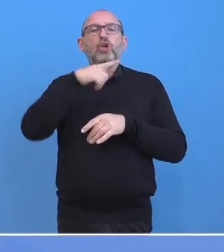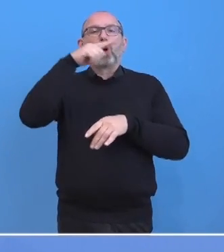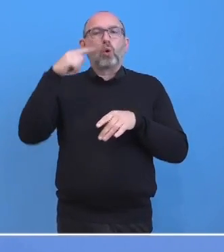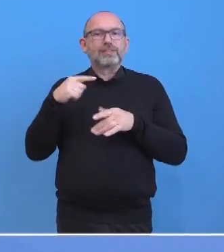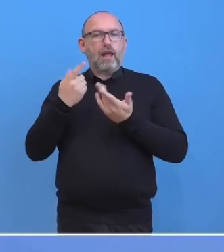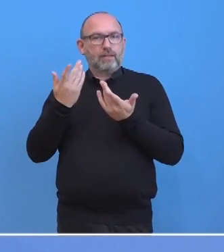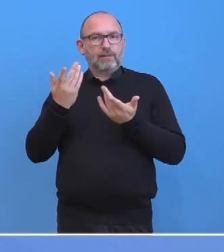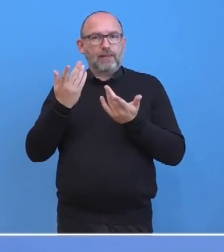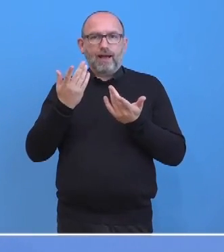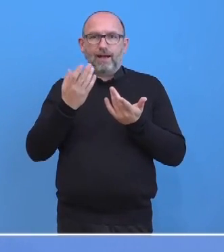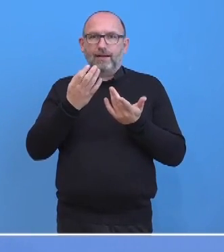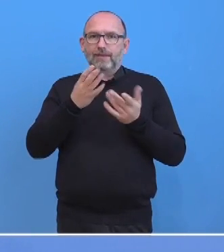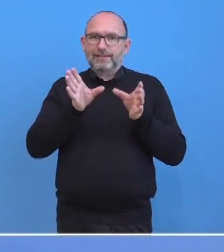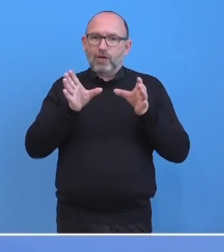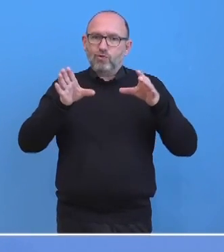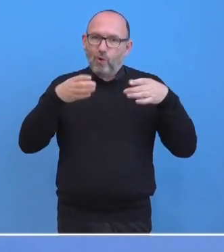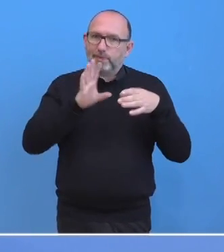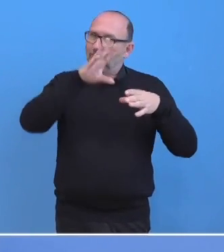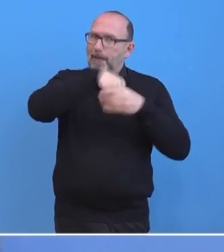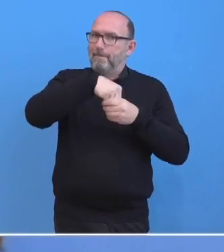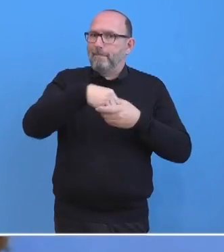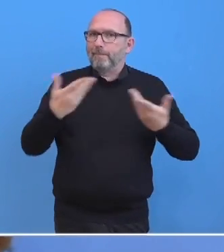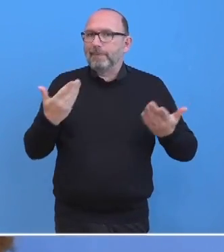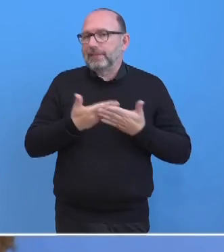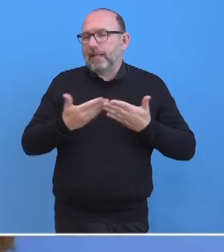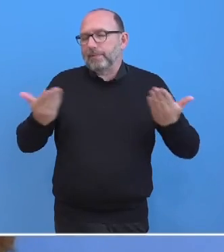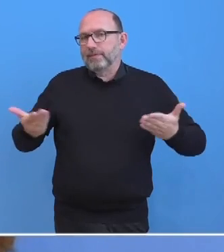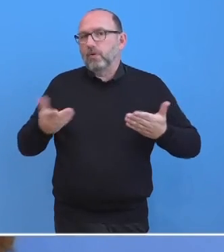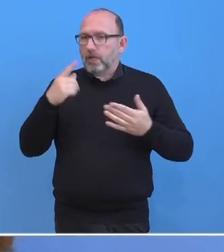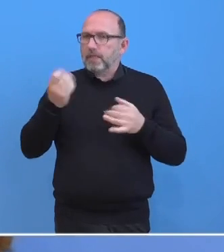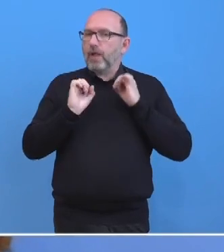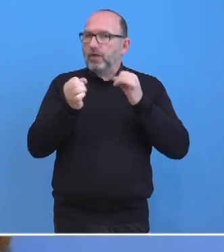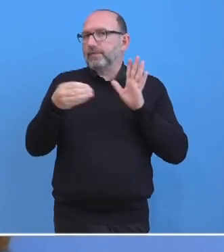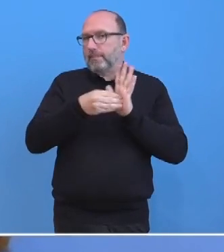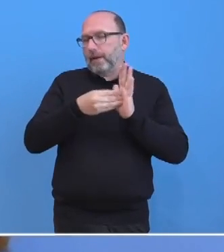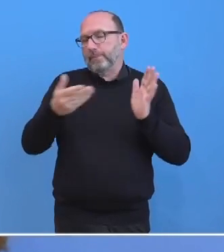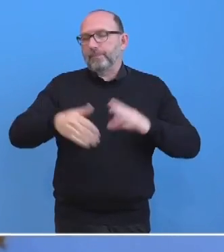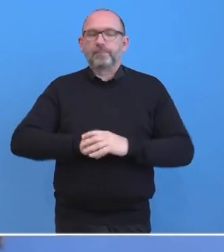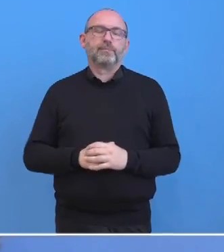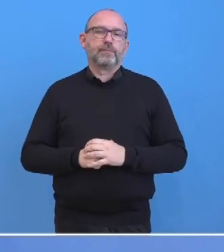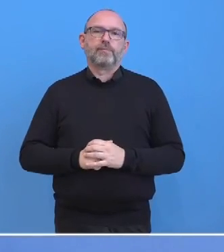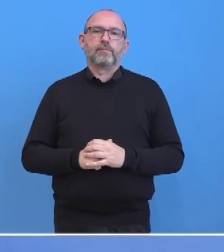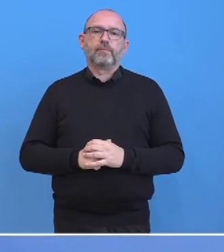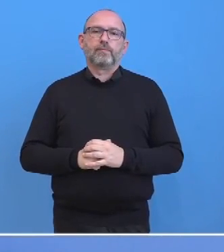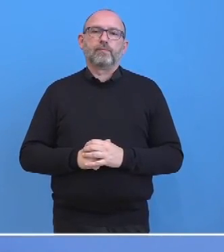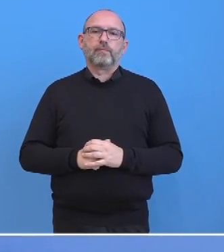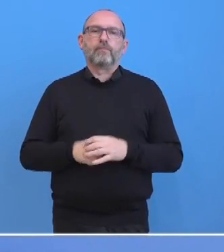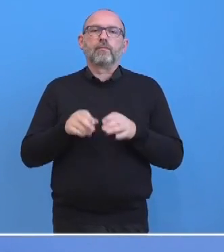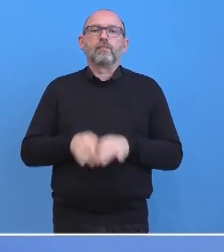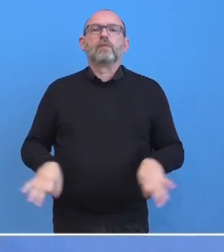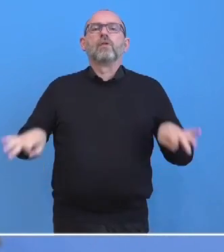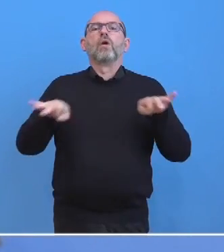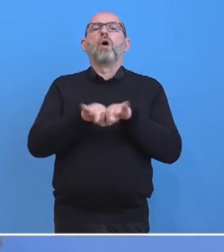Organisation und dieses Gefüges und bringt sich da auch ein. Eine Online-Frage von Philipp